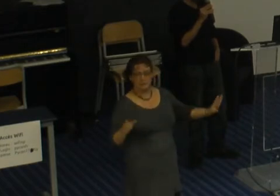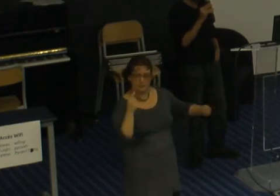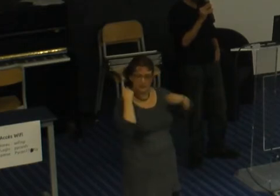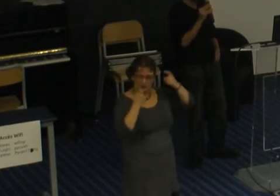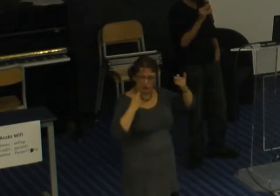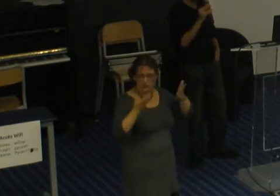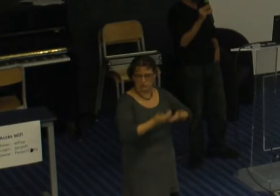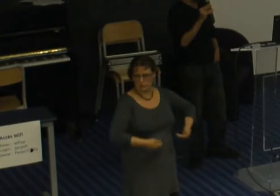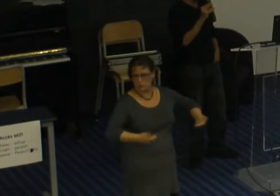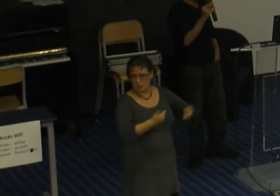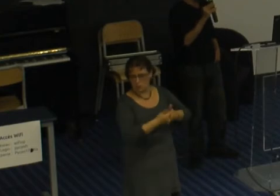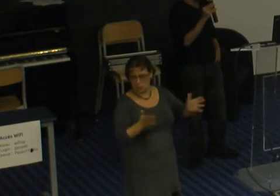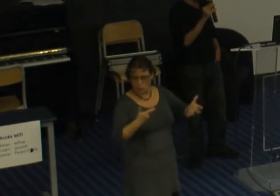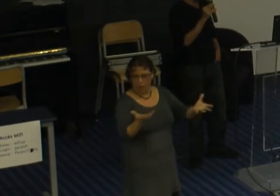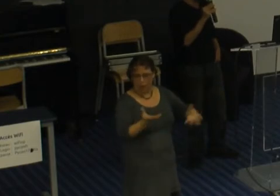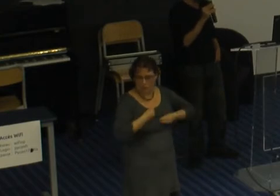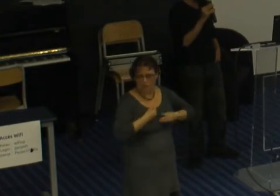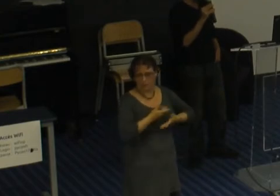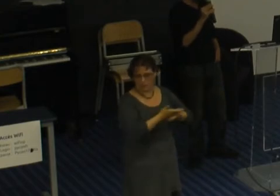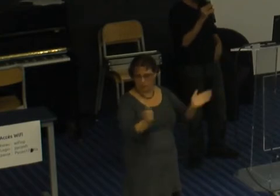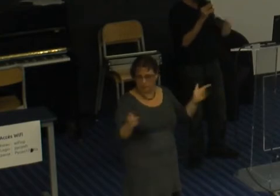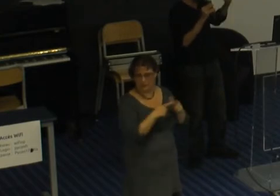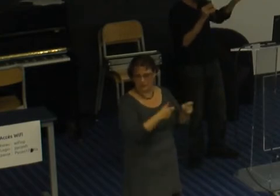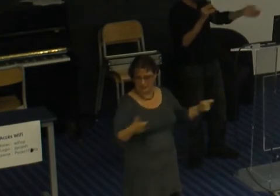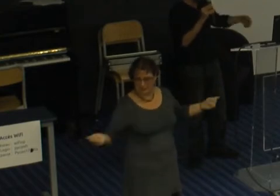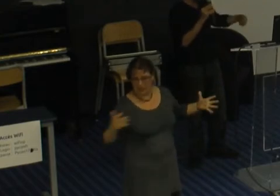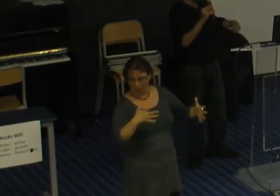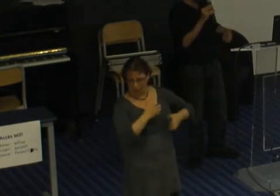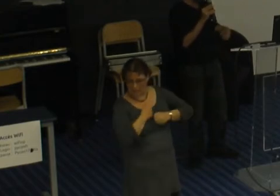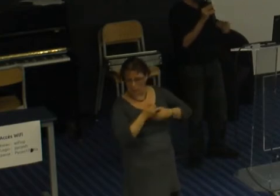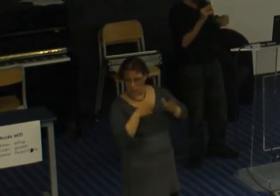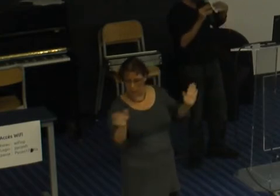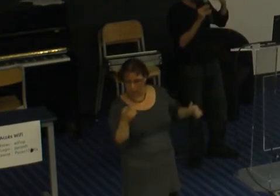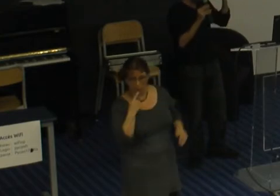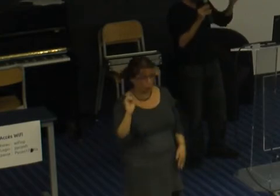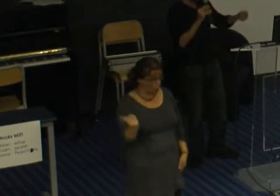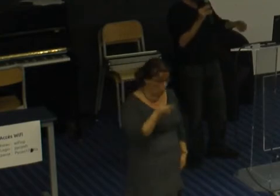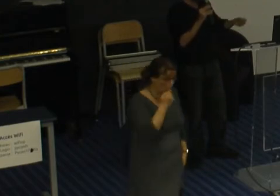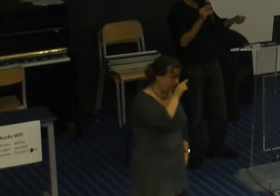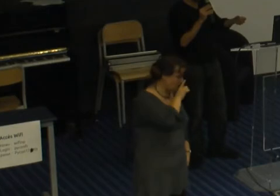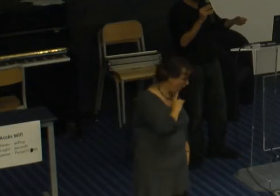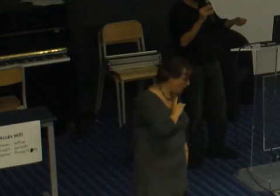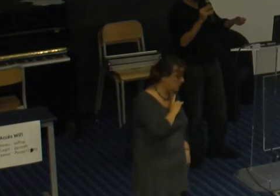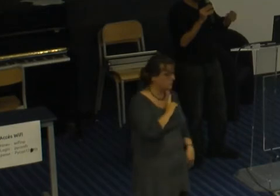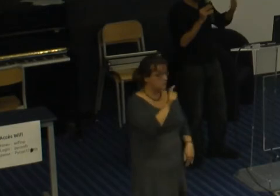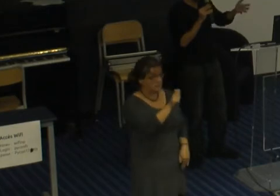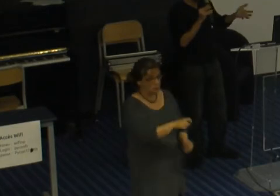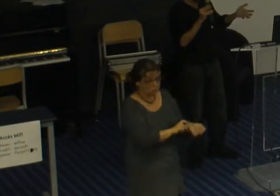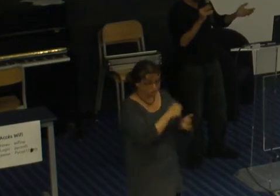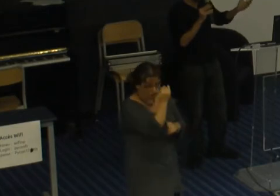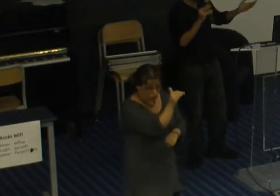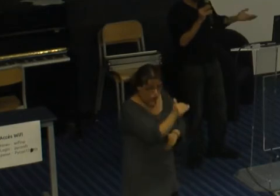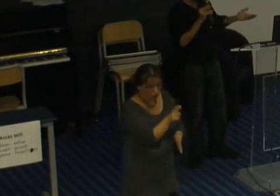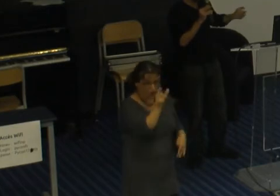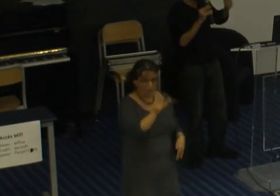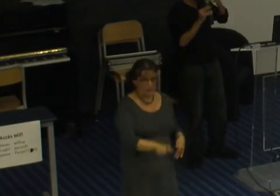un cadre plus accueillant pour les gens d'une origine d'origine étrangère pour les gens qui ont qui sont différents